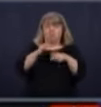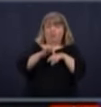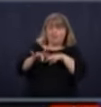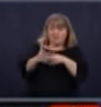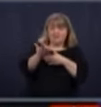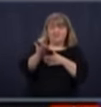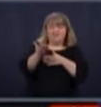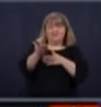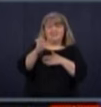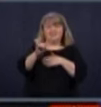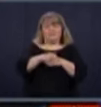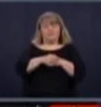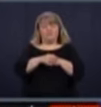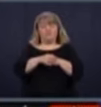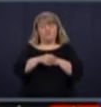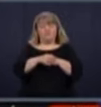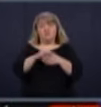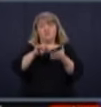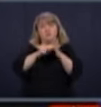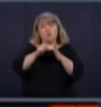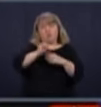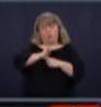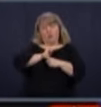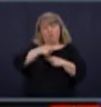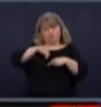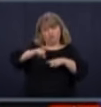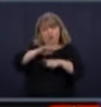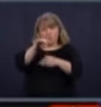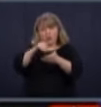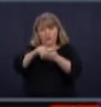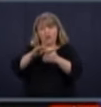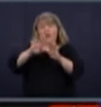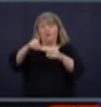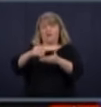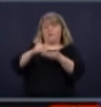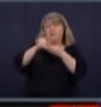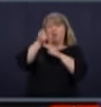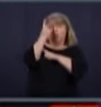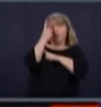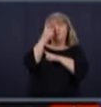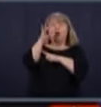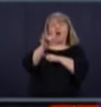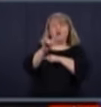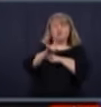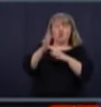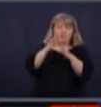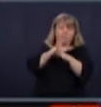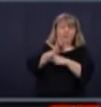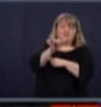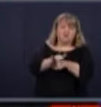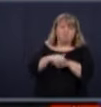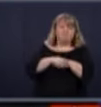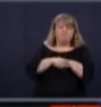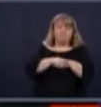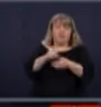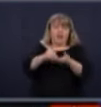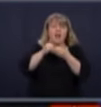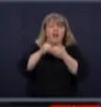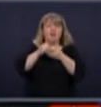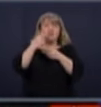donne une meilleure idée de, bon, un, les problèmes puis les solutions à court terme, mais aussi les